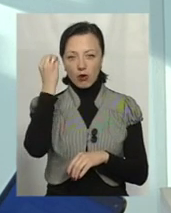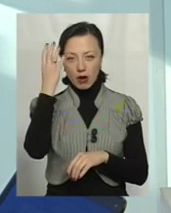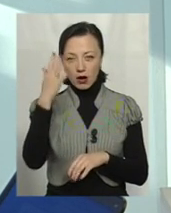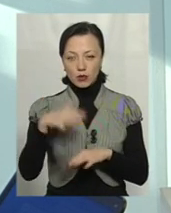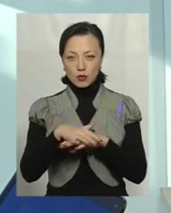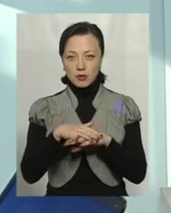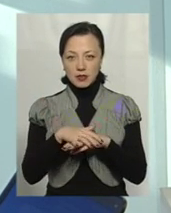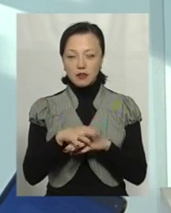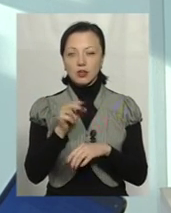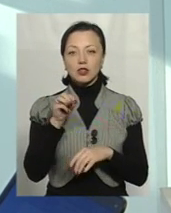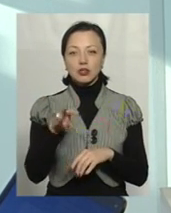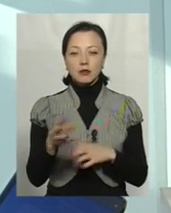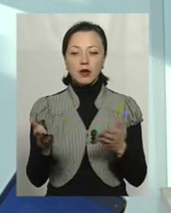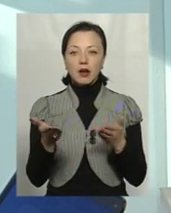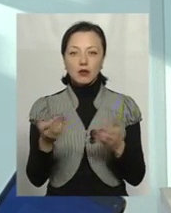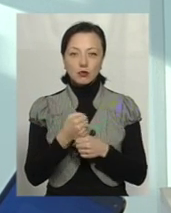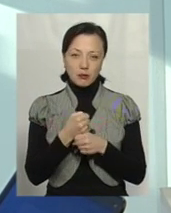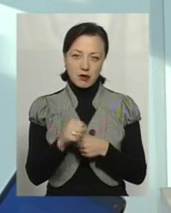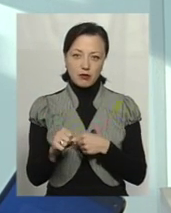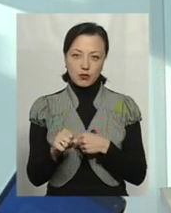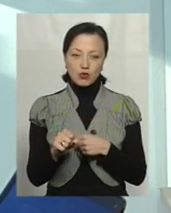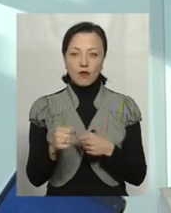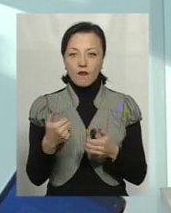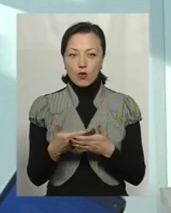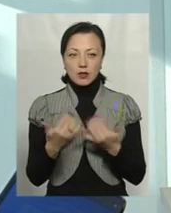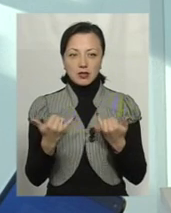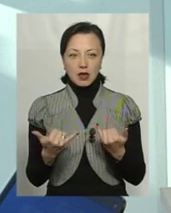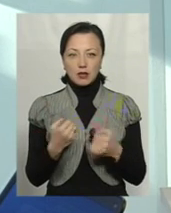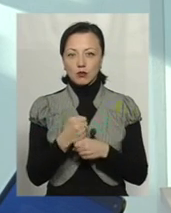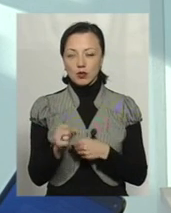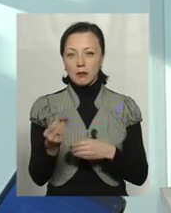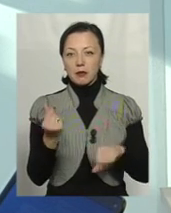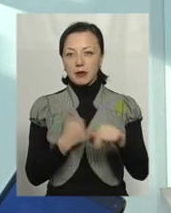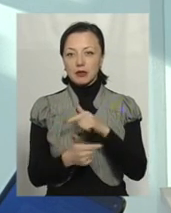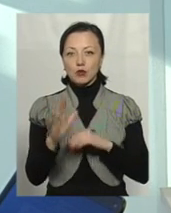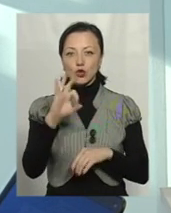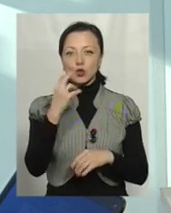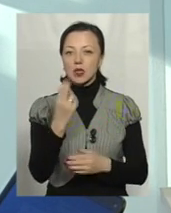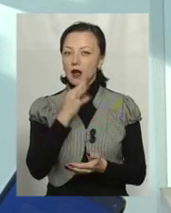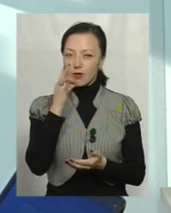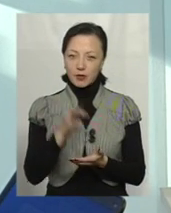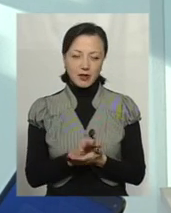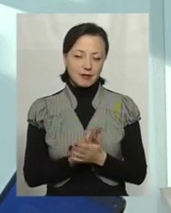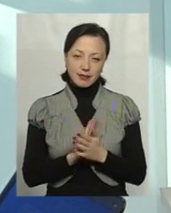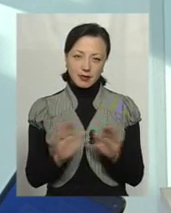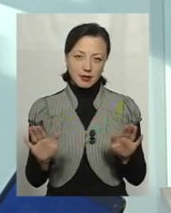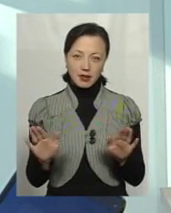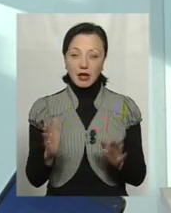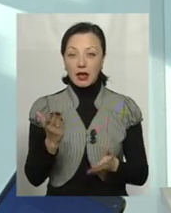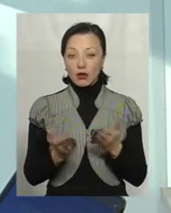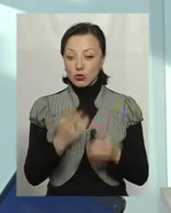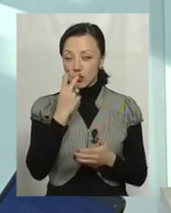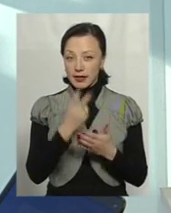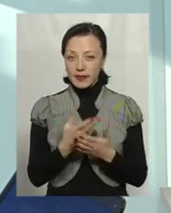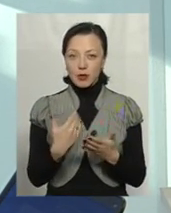культури, ніж якогось примусу, що от ми зараз змусимо бізнес бути соціально відповідальним. Ні. От якщо ми